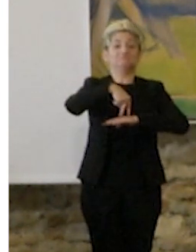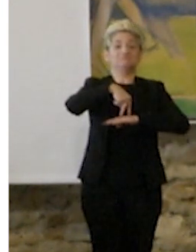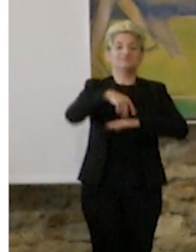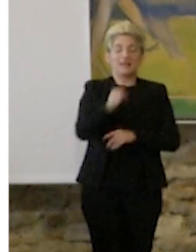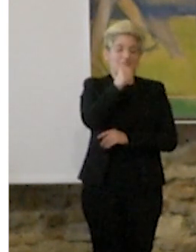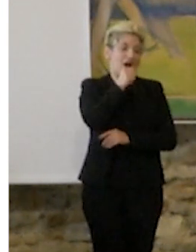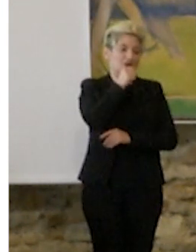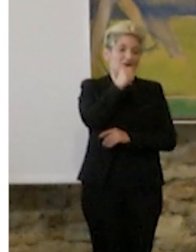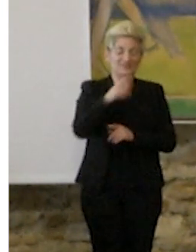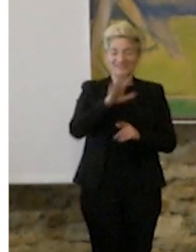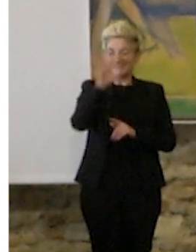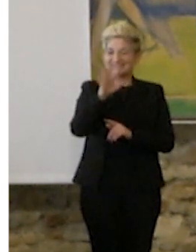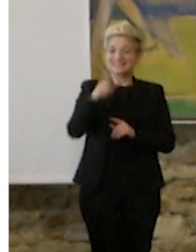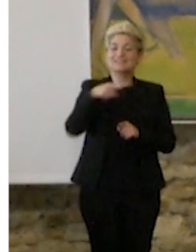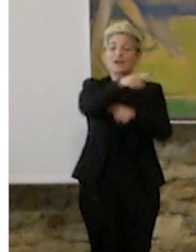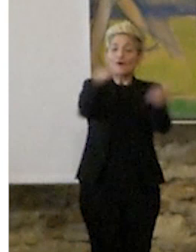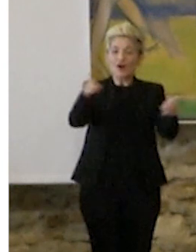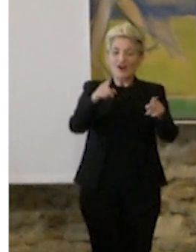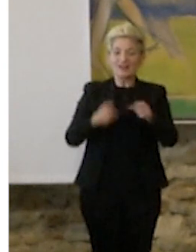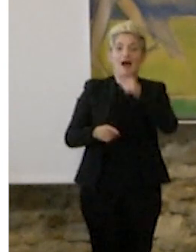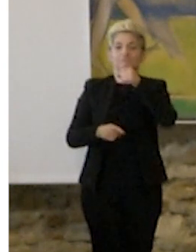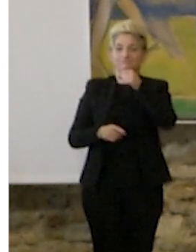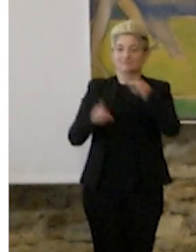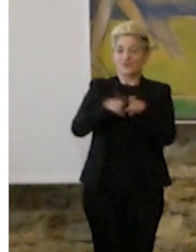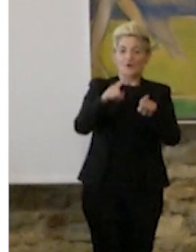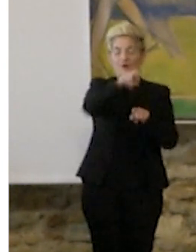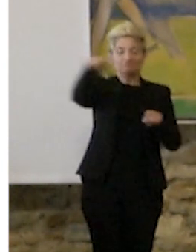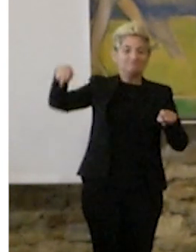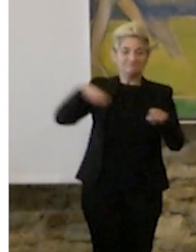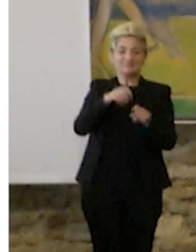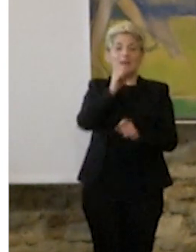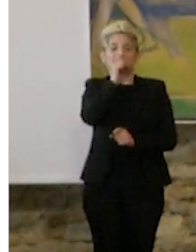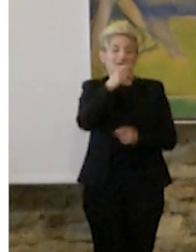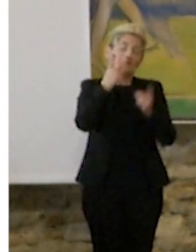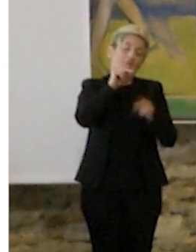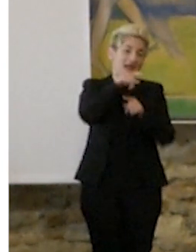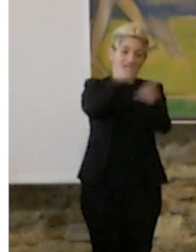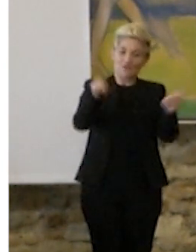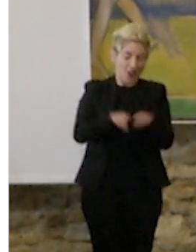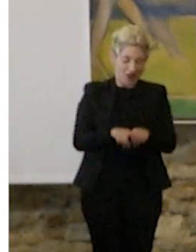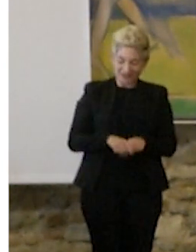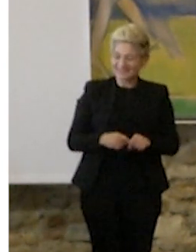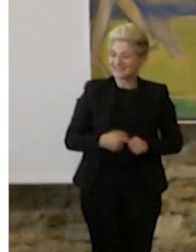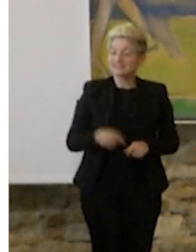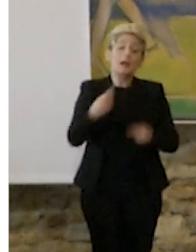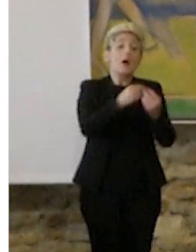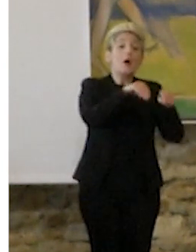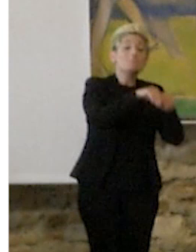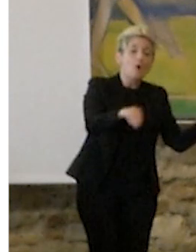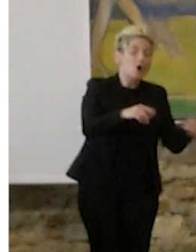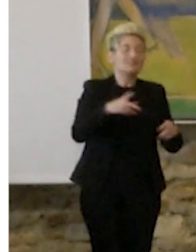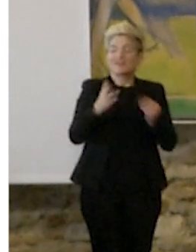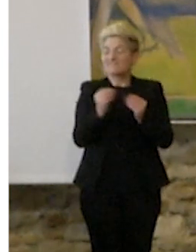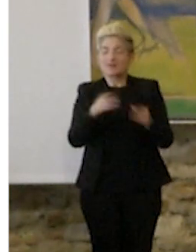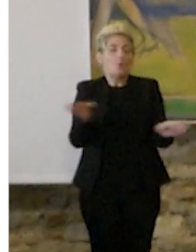microfono. Se voi vi opponeste potreste venire qua a prendere il microfono e parlare voi. Fare una mostra, fare qualsiasi